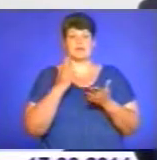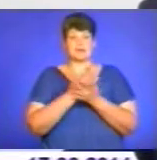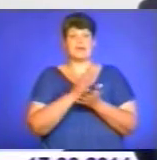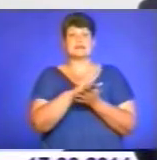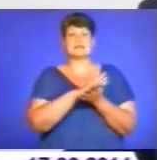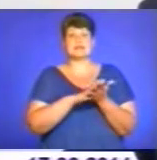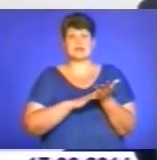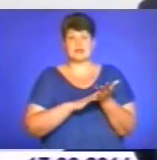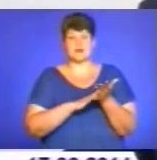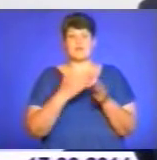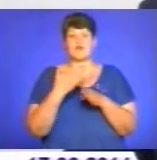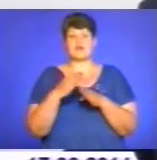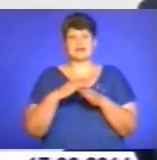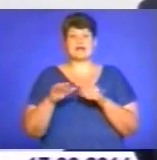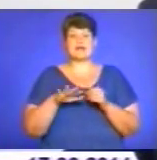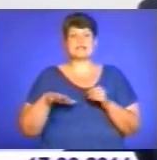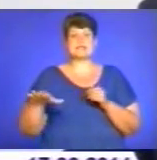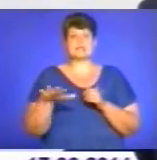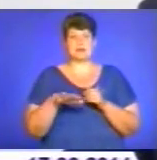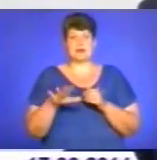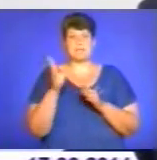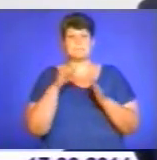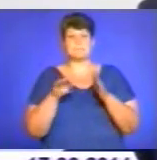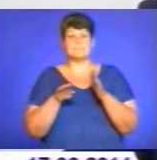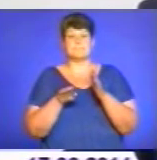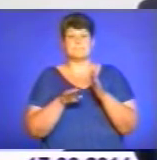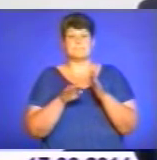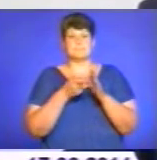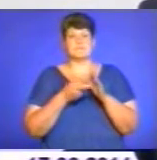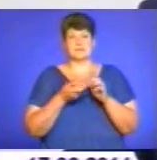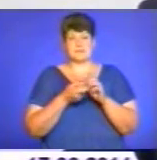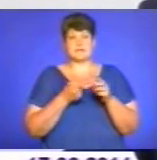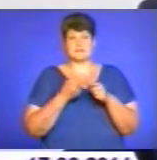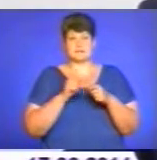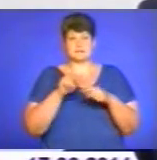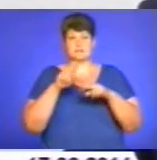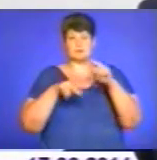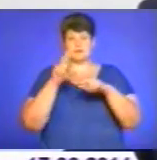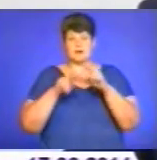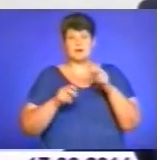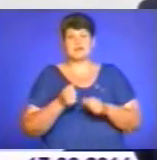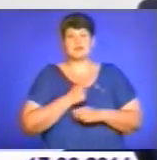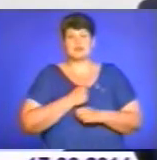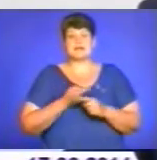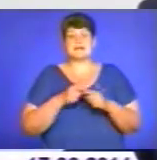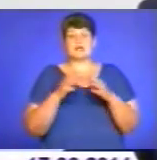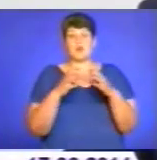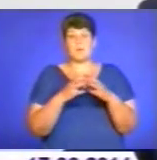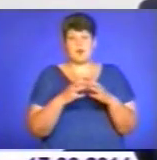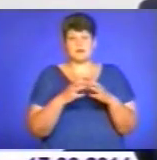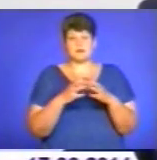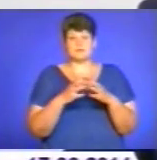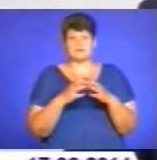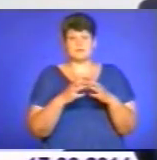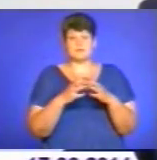про виділення земельної ділянки під такий об'єкт, але, на жаль, ця компанія з відходом